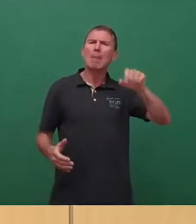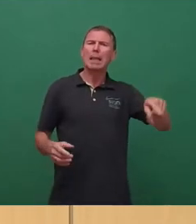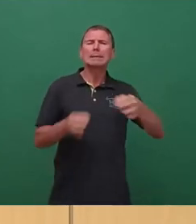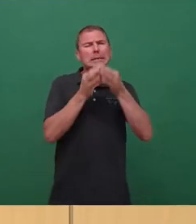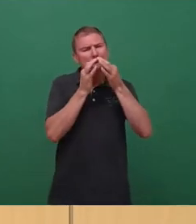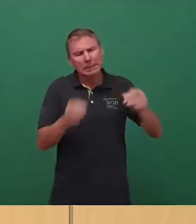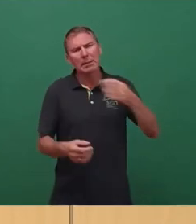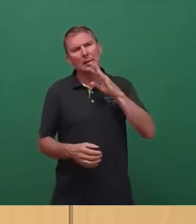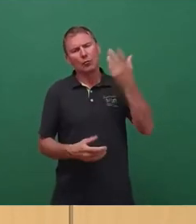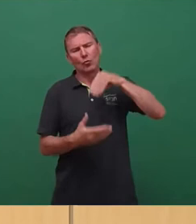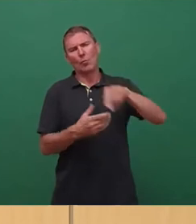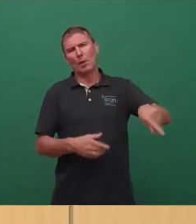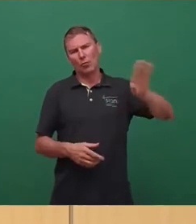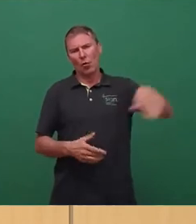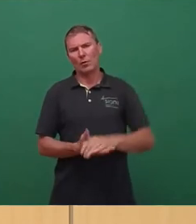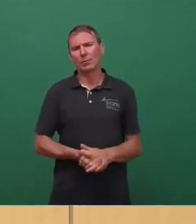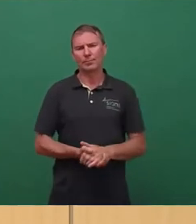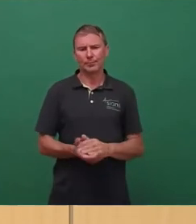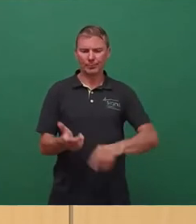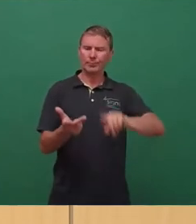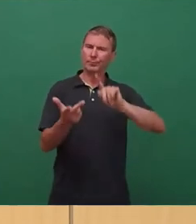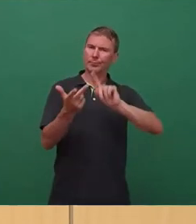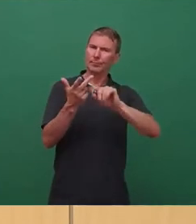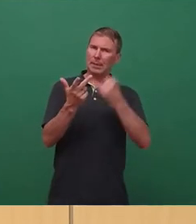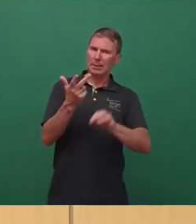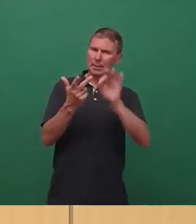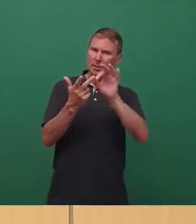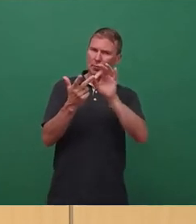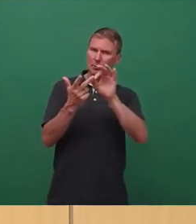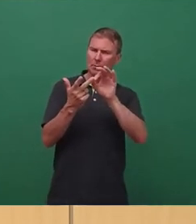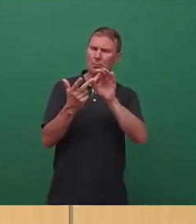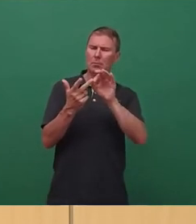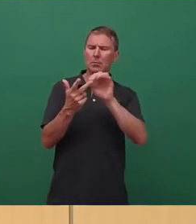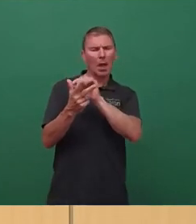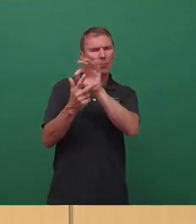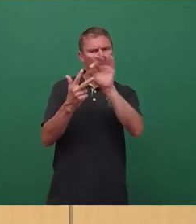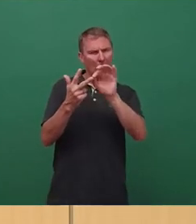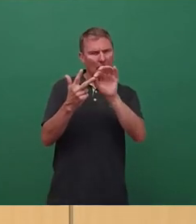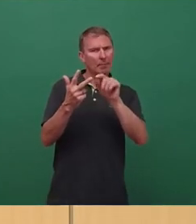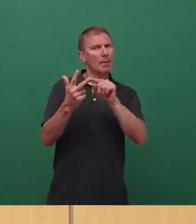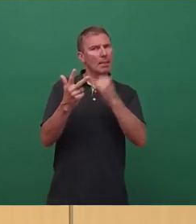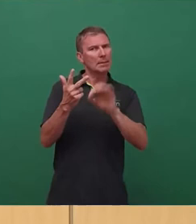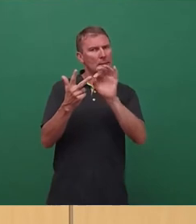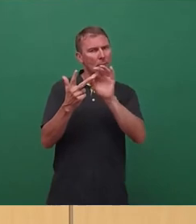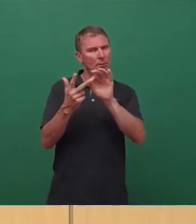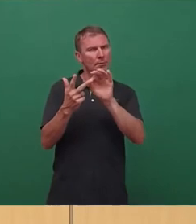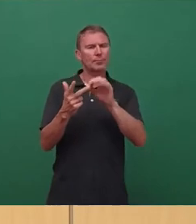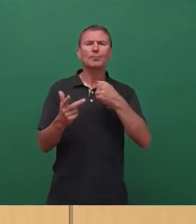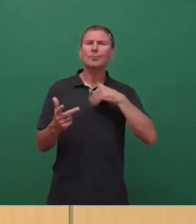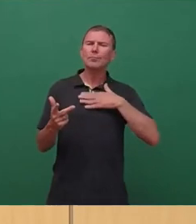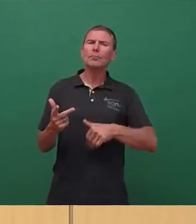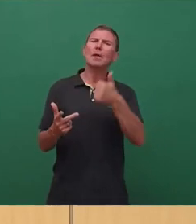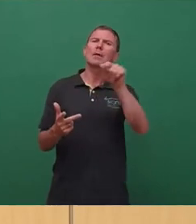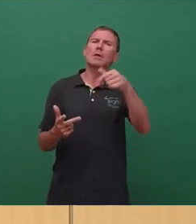eingehen. Und der letzte Punkt, drei Punkte sagte ich, der letzte Punkt ist, wir möchten 1